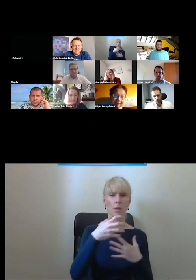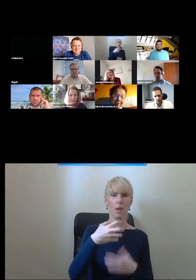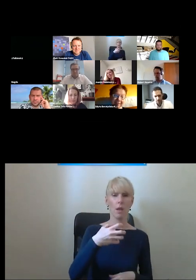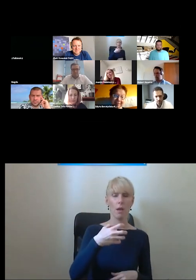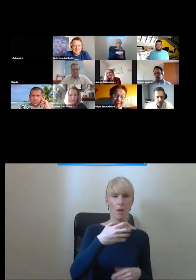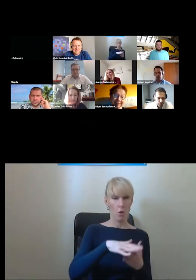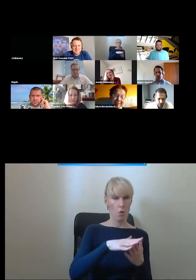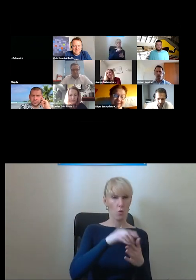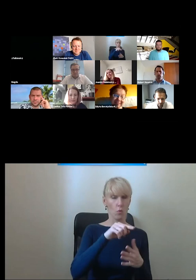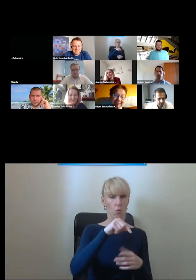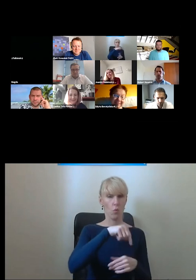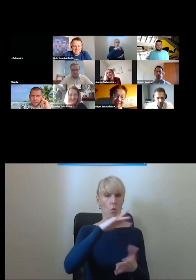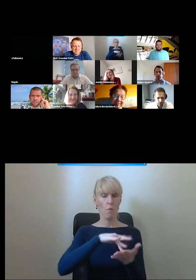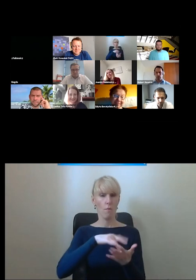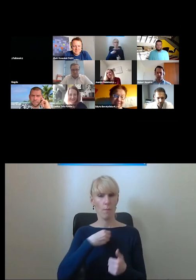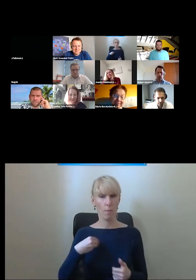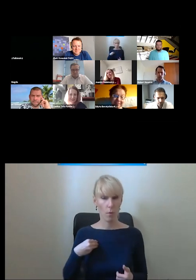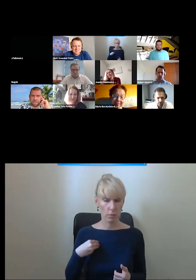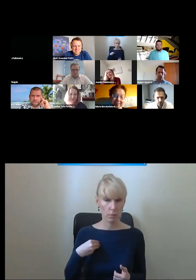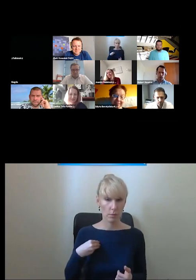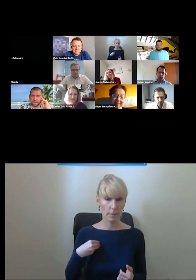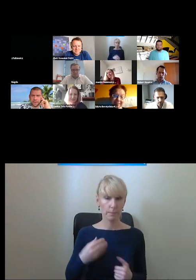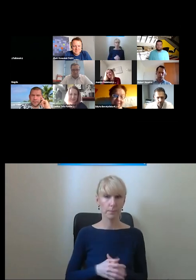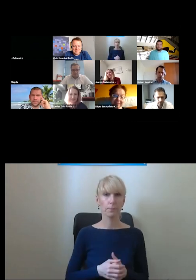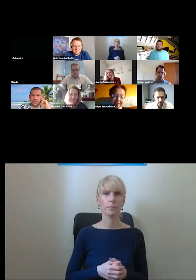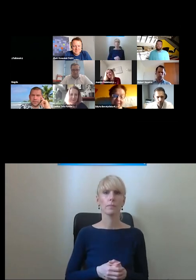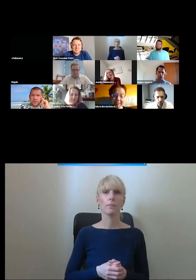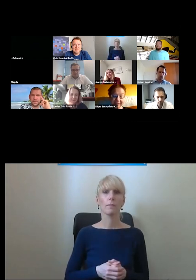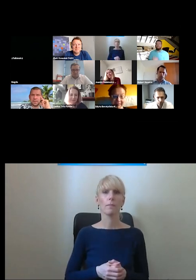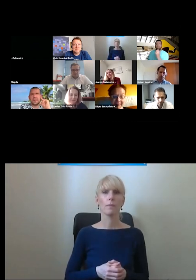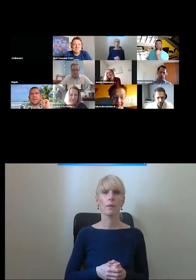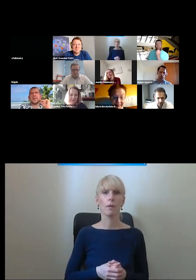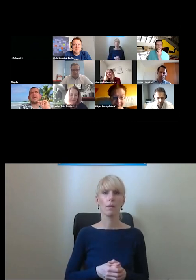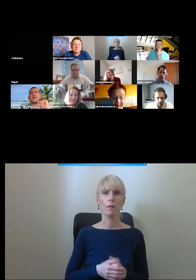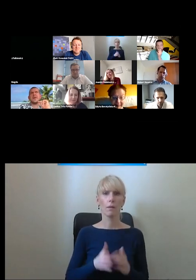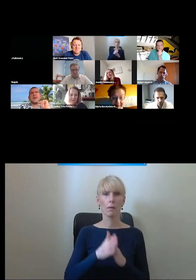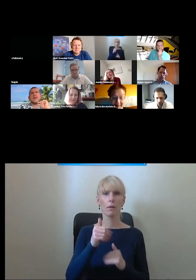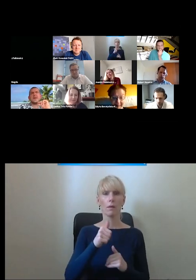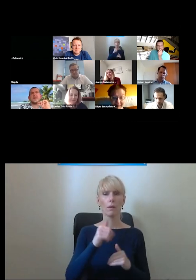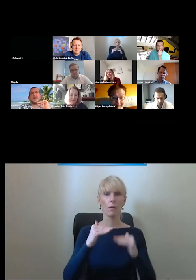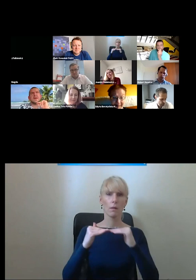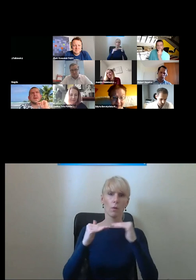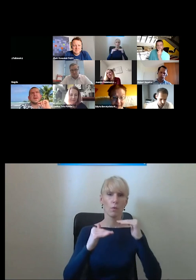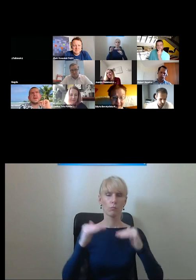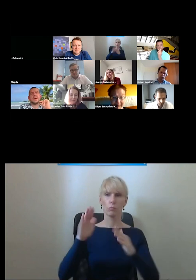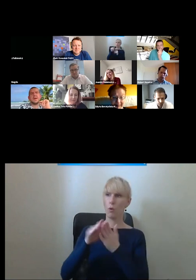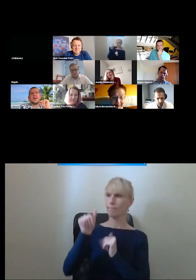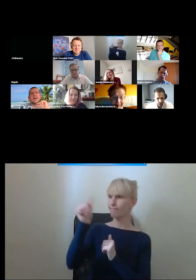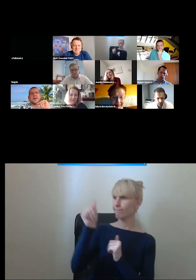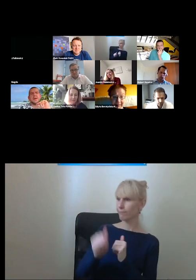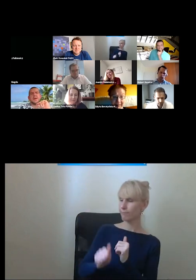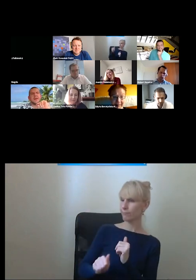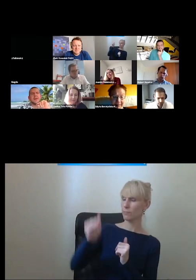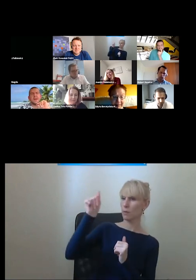Access może sobie z tym poradzić bo tak jak było wcześniej wspomniane te pozioma orientacja przycisków to stosujemy już na